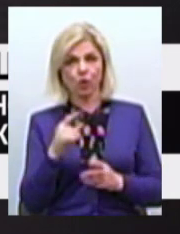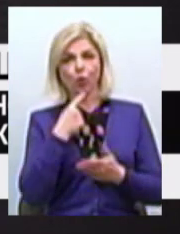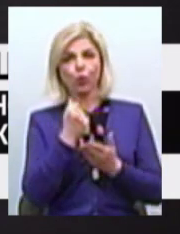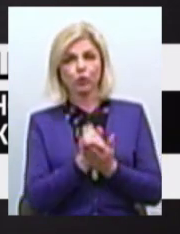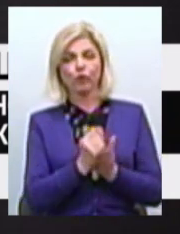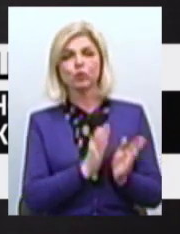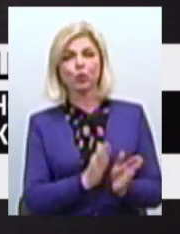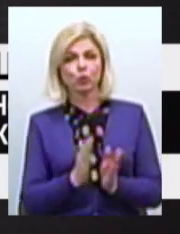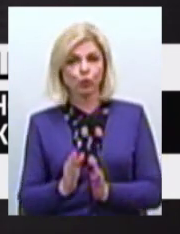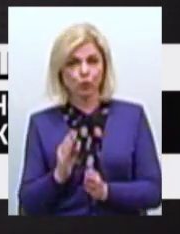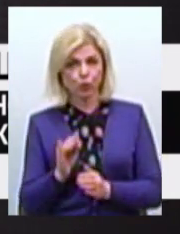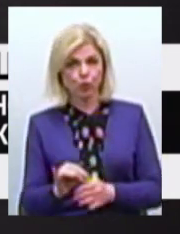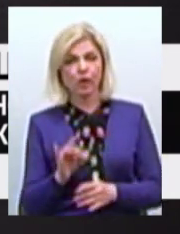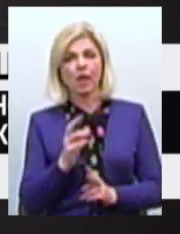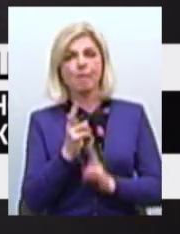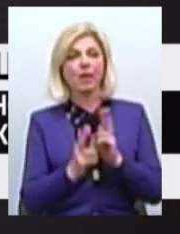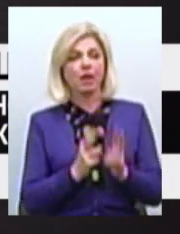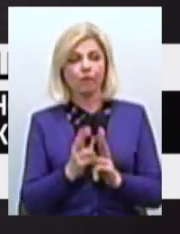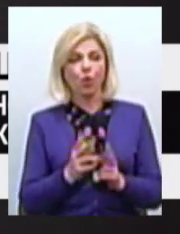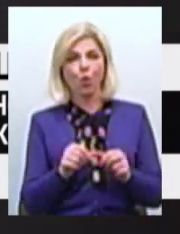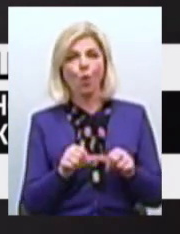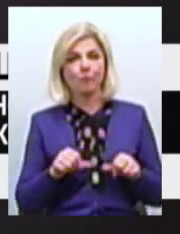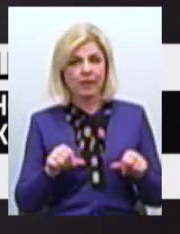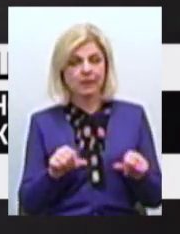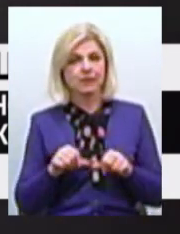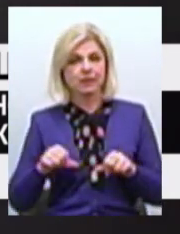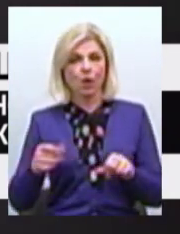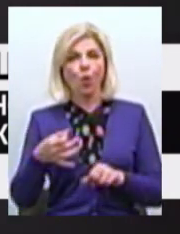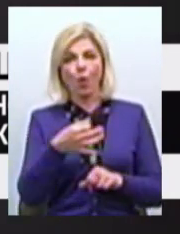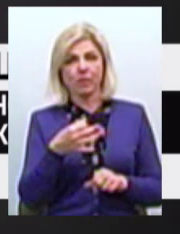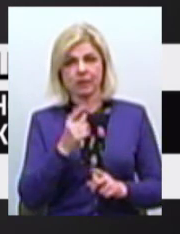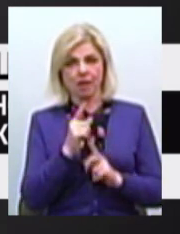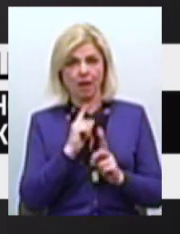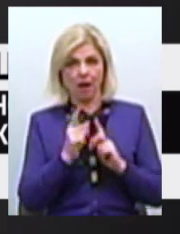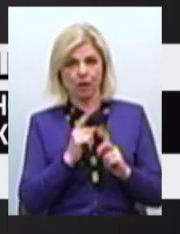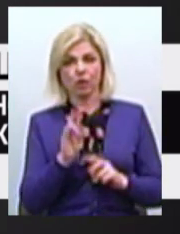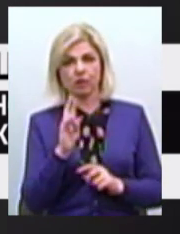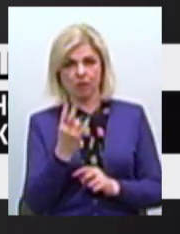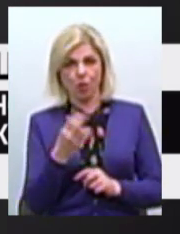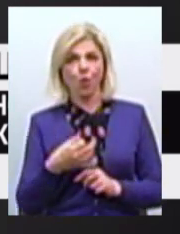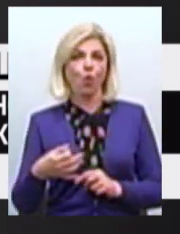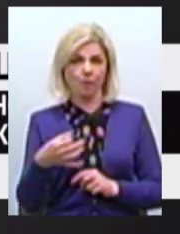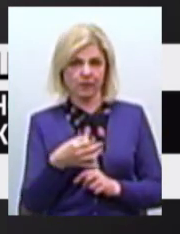структуру І переформатували комісії і обласну раду Миколаївській